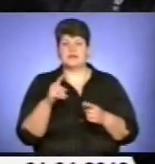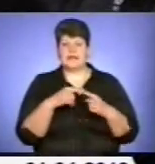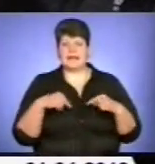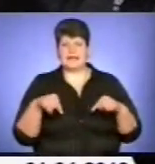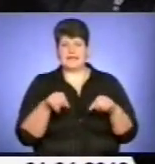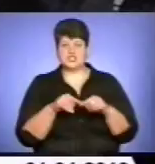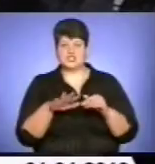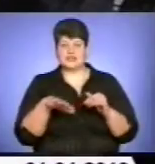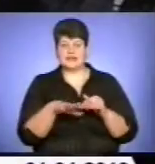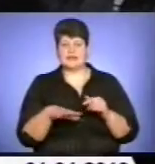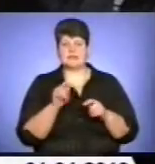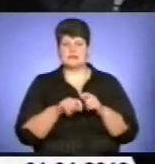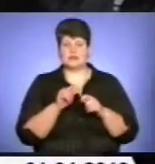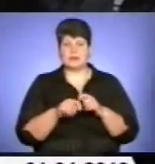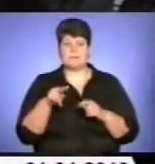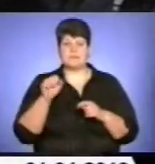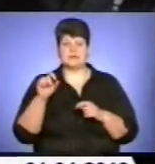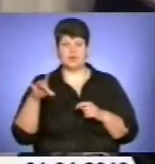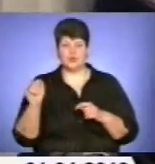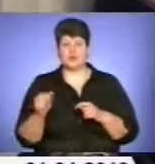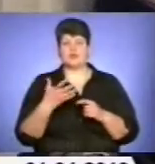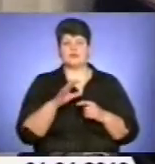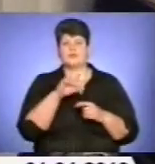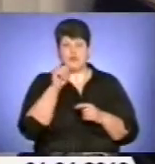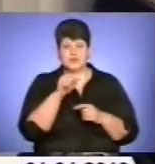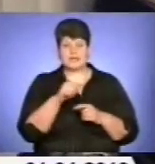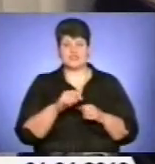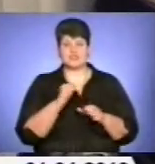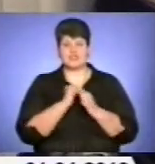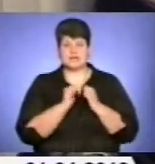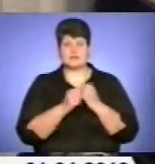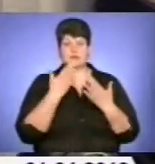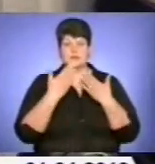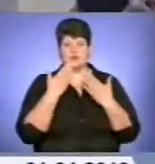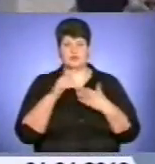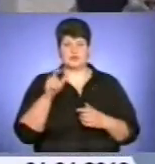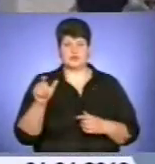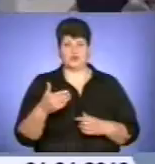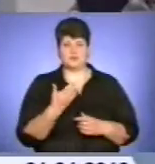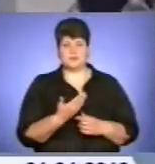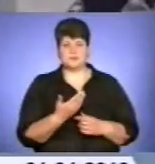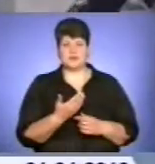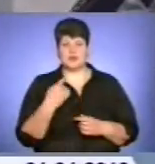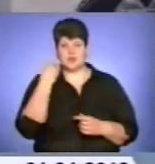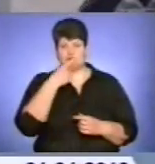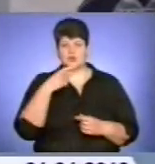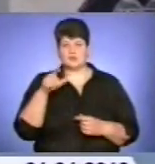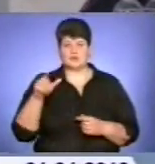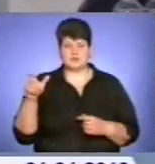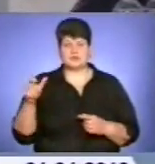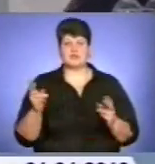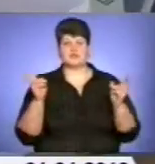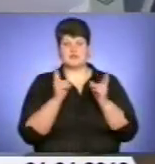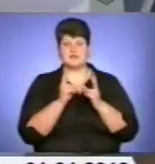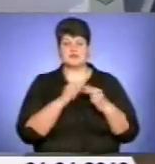дільничні інспектори, патрульні, бійці спецпідрозділу «Беркут», бо саме вони найчастіше спілкуються з людьми. Особовий склад підрозділів узустрівся з